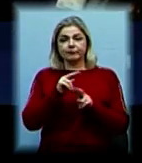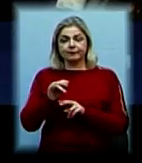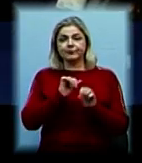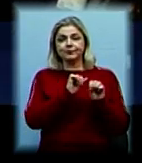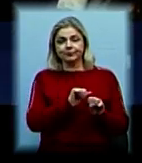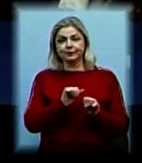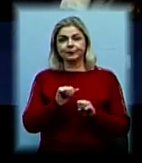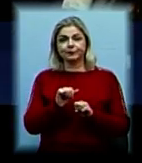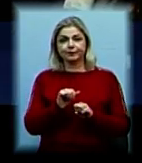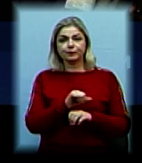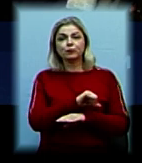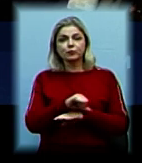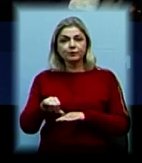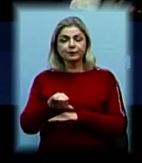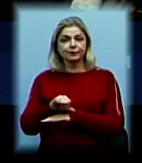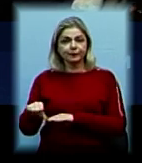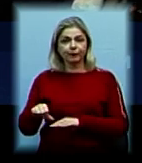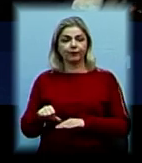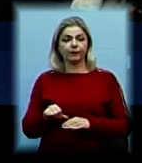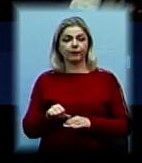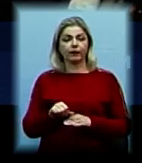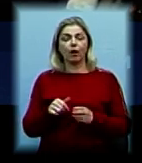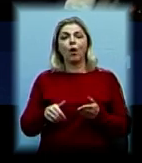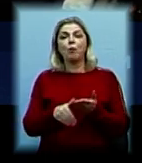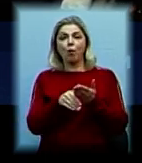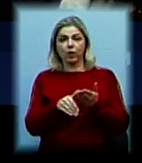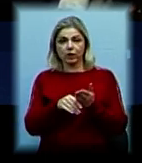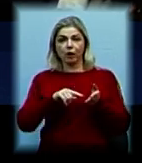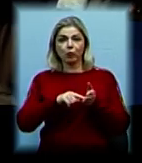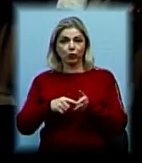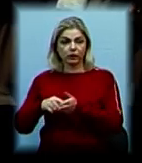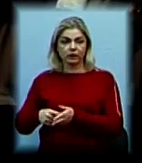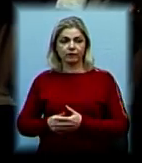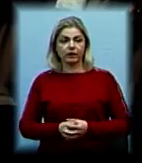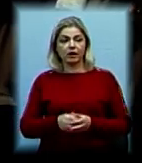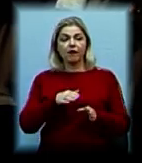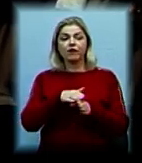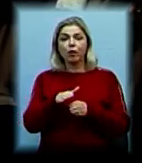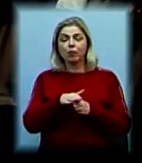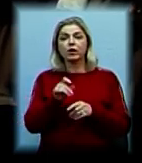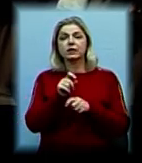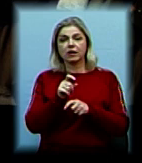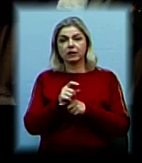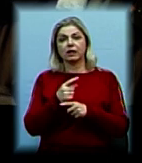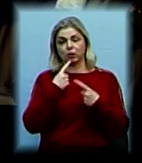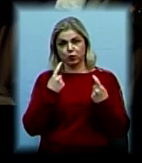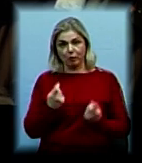рубежів згодних опорних пунктів. Виконували завдання сумлінно,